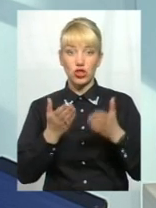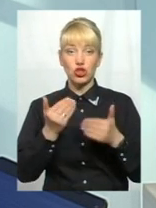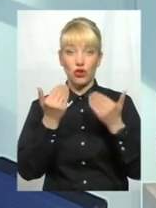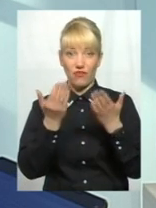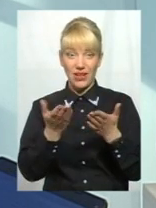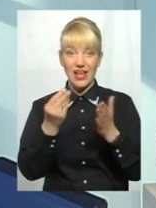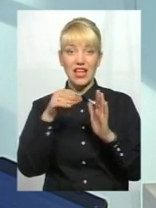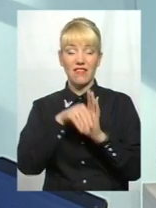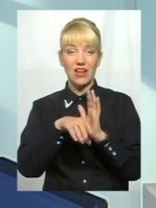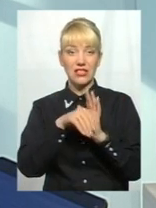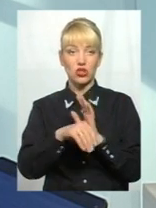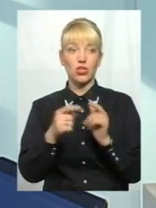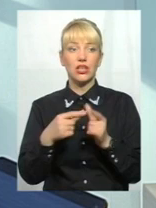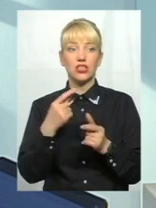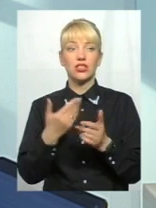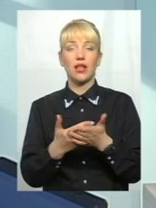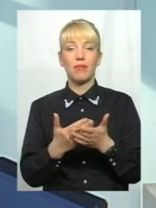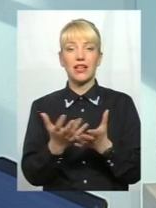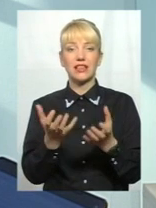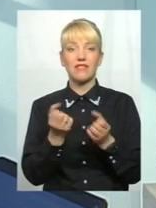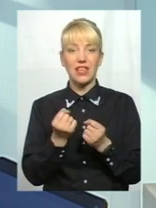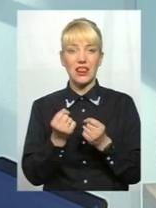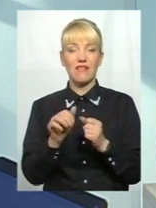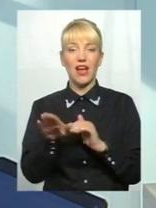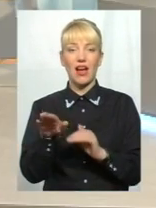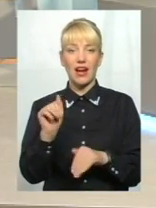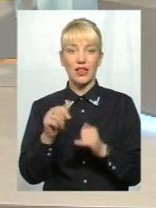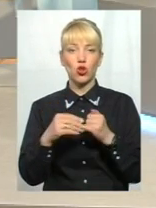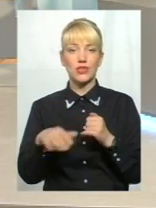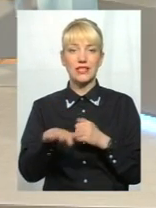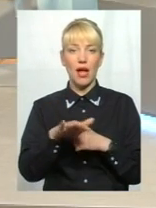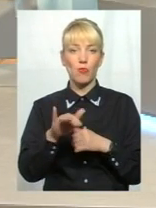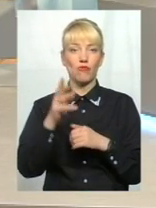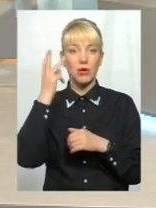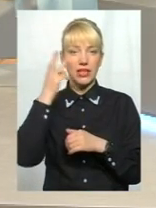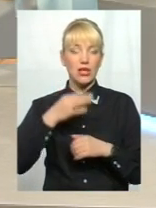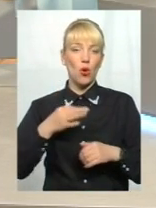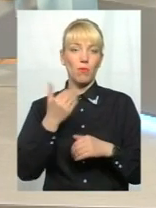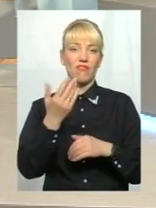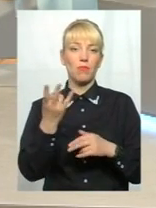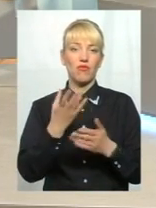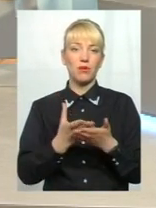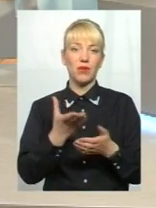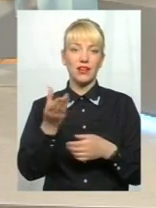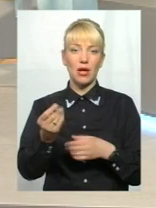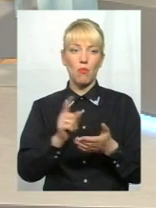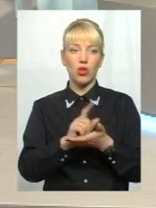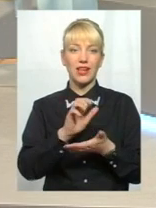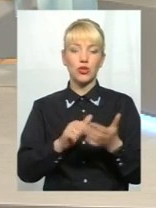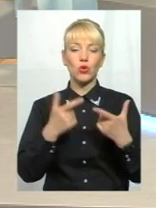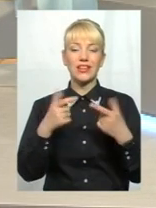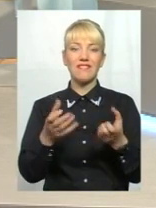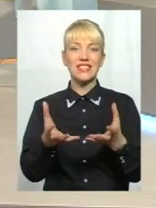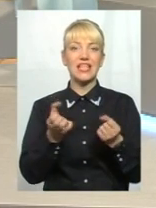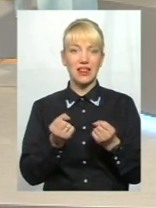інвестор, чи ви, наприклад, взяли в оренду землю в Хмельницькій області, то ви повинні бути платником податку, де взяли, а не в